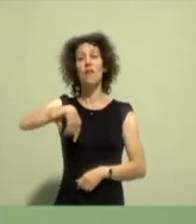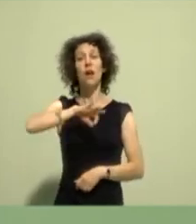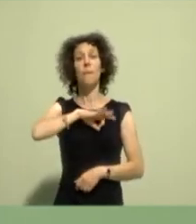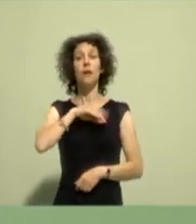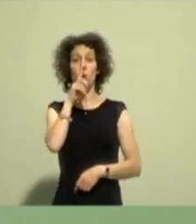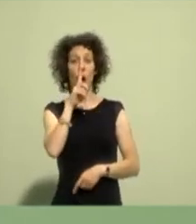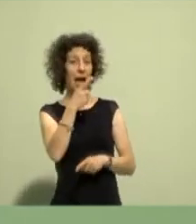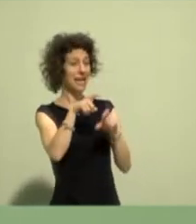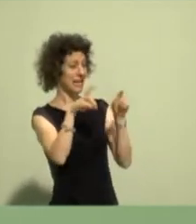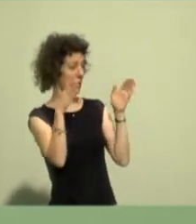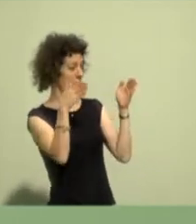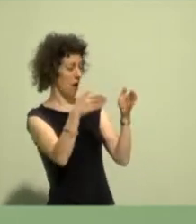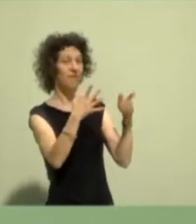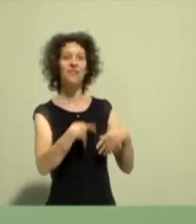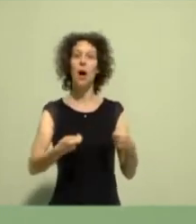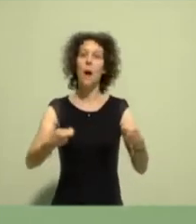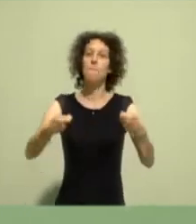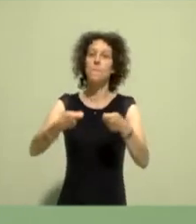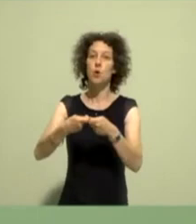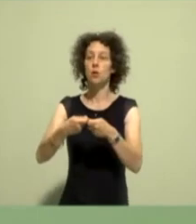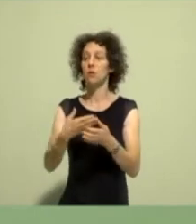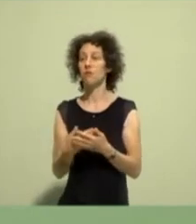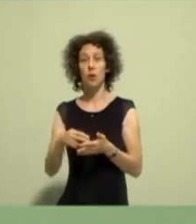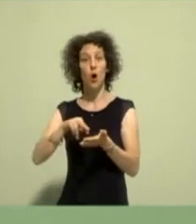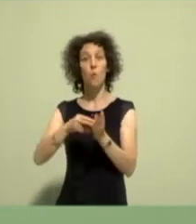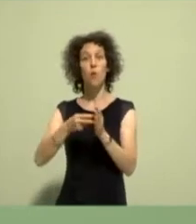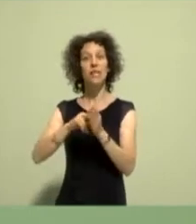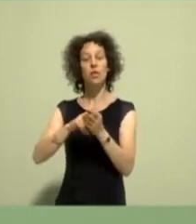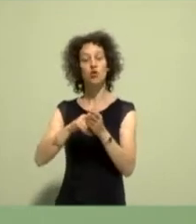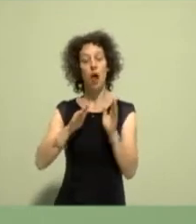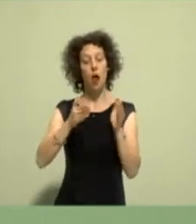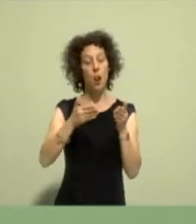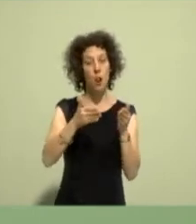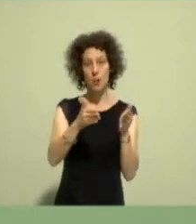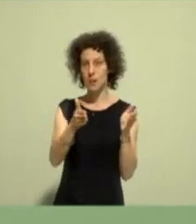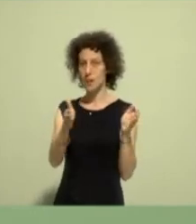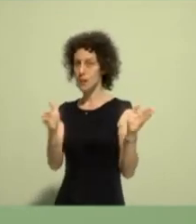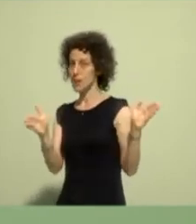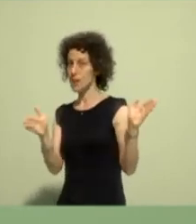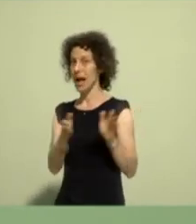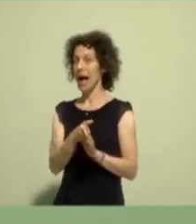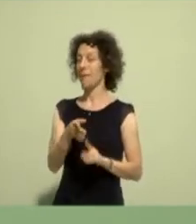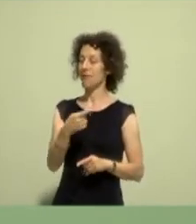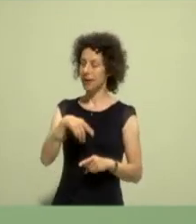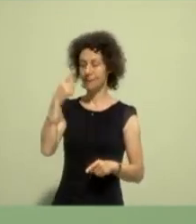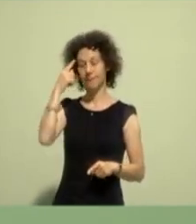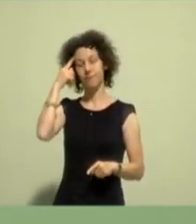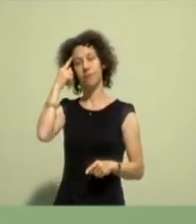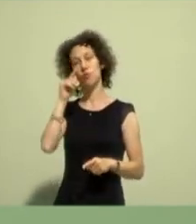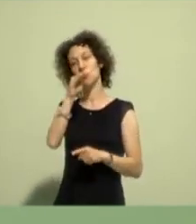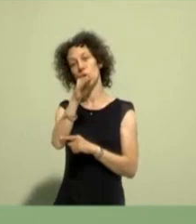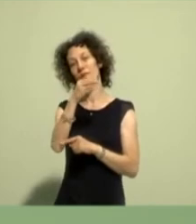Die Bündnisse, die wir schließen, gehen über politische Grenzen hinweg, doch immer mit dem Bild einer Zukunft, in der wir leben wollen.